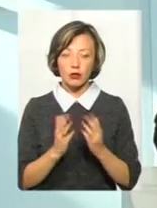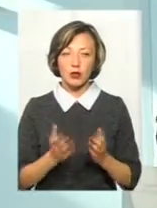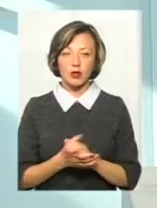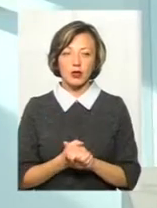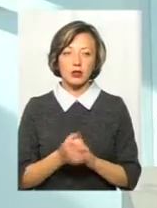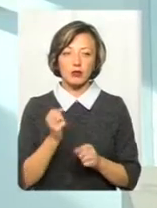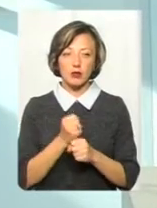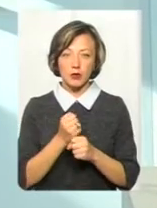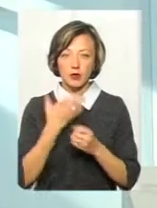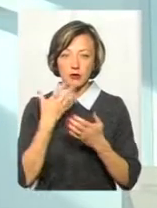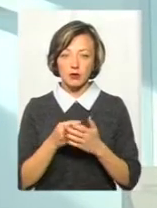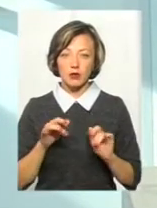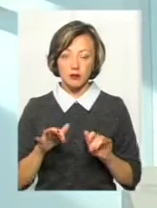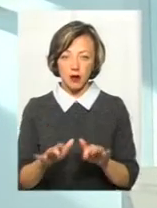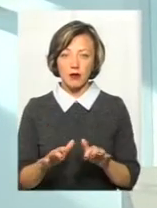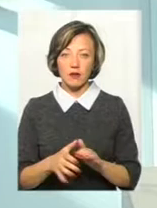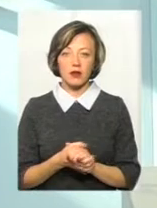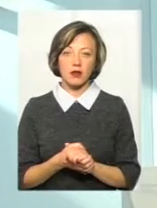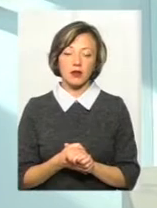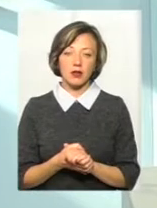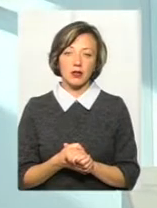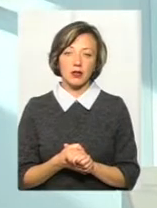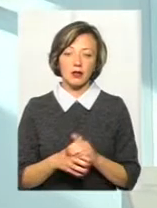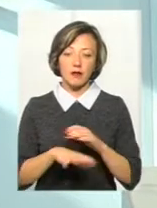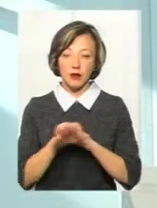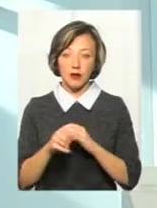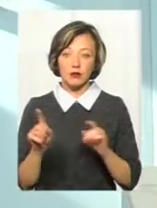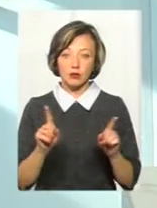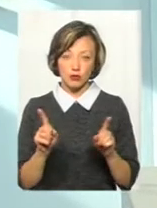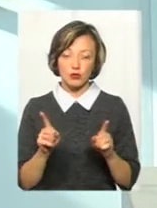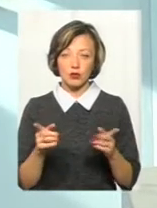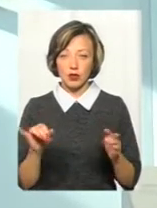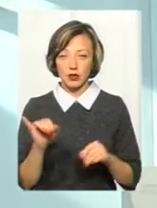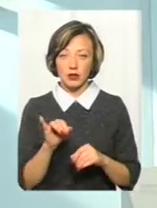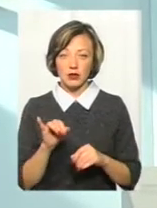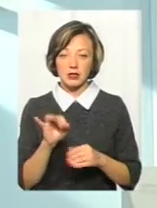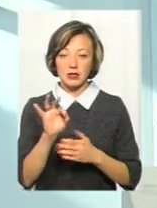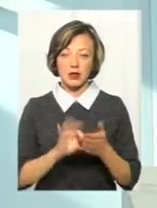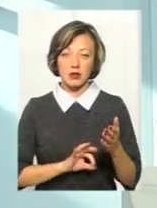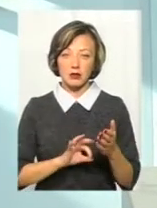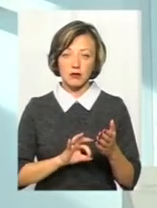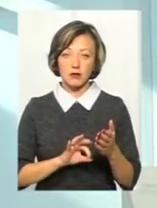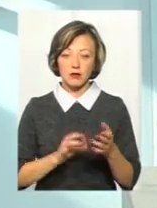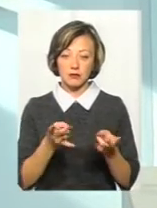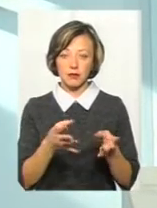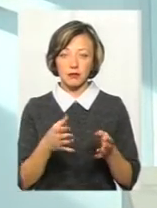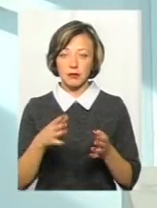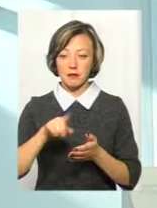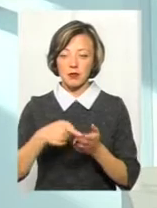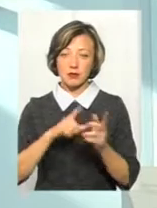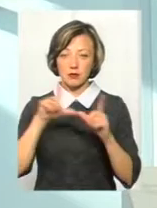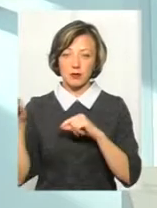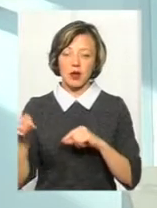Зробили своє діло, викрали і зразу покидають територію міста.